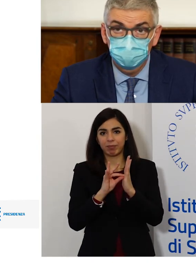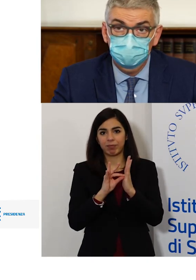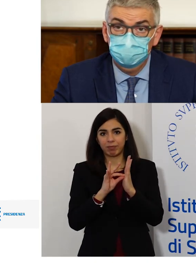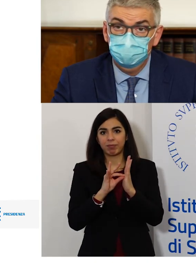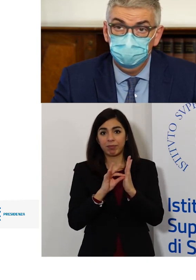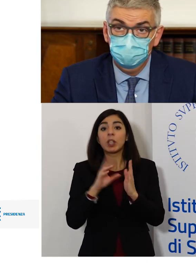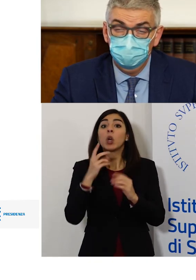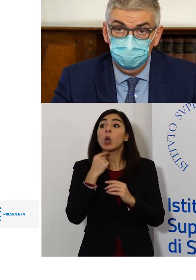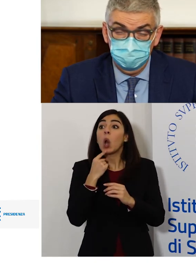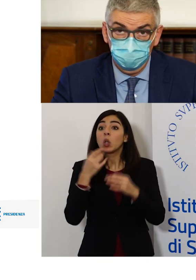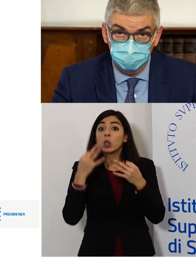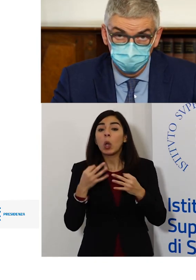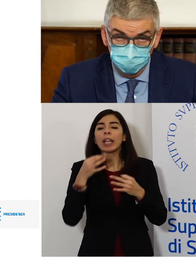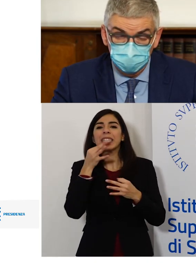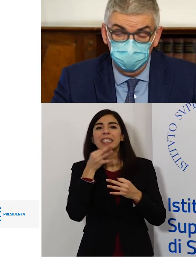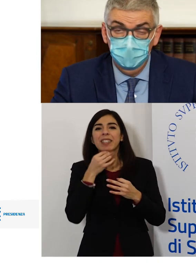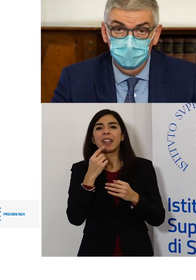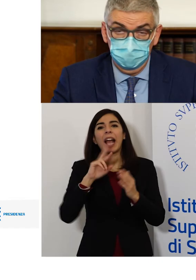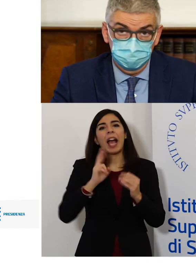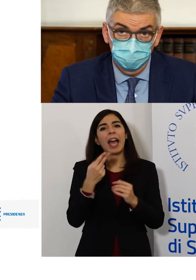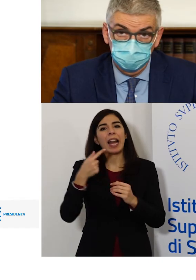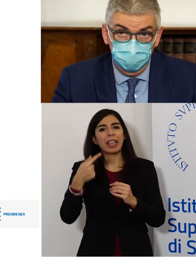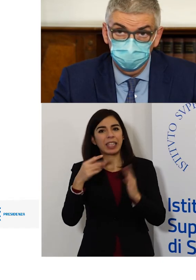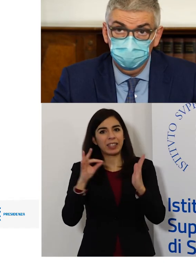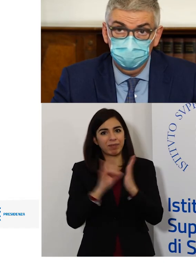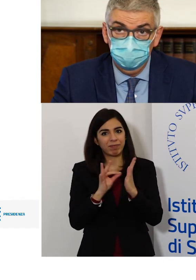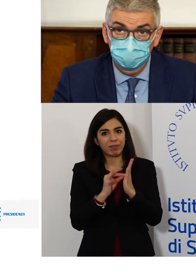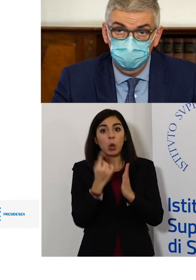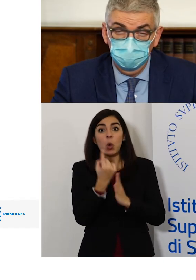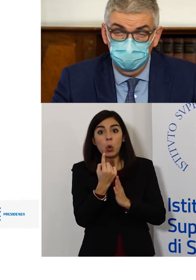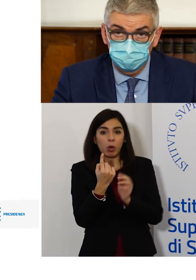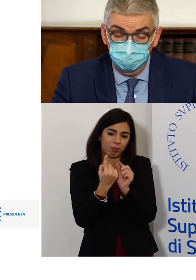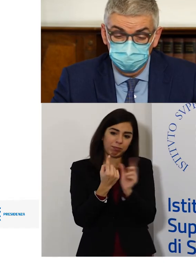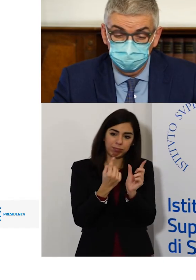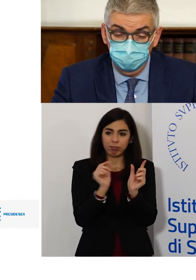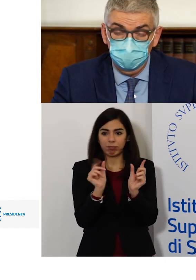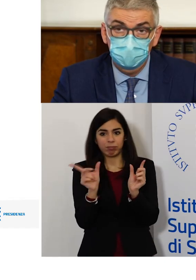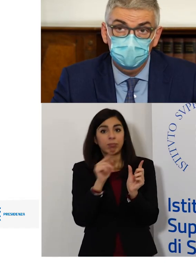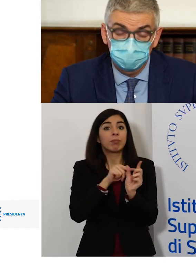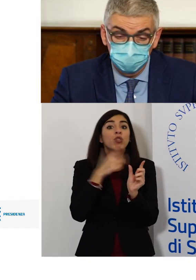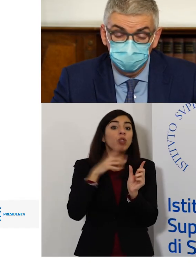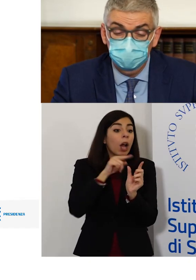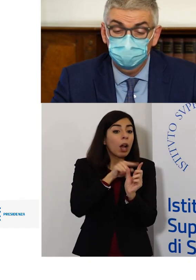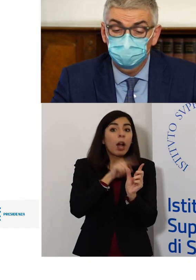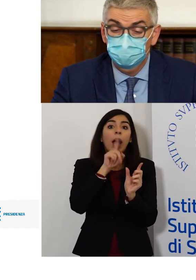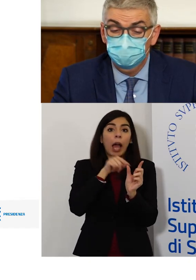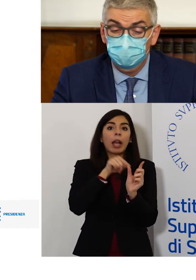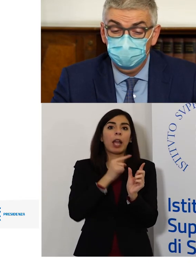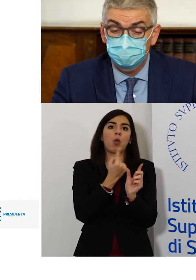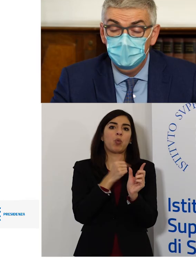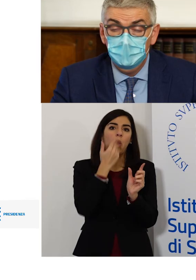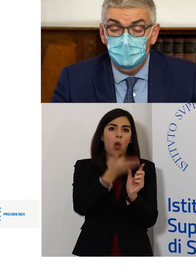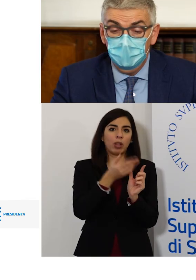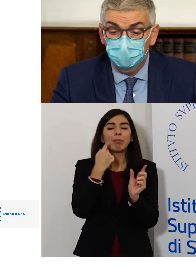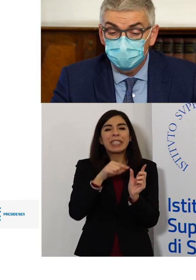limite inferiore dell'intervallo di confidenza, questo vuol dire che sta aumentando ovviamente la circolazione e stanno aumentando il numero di